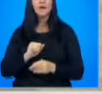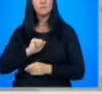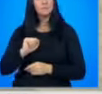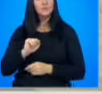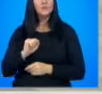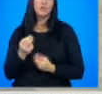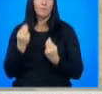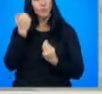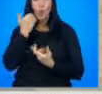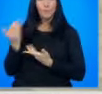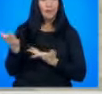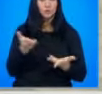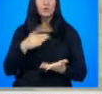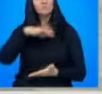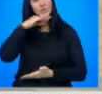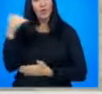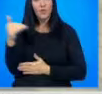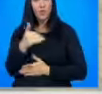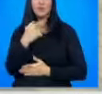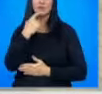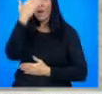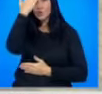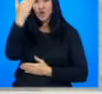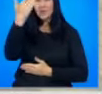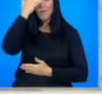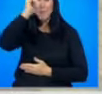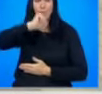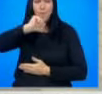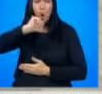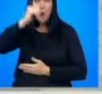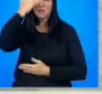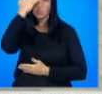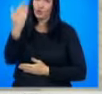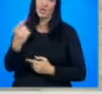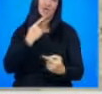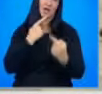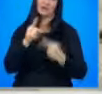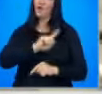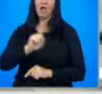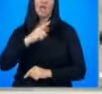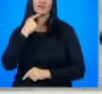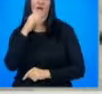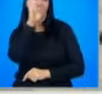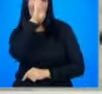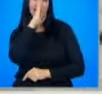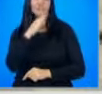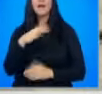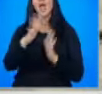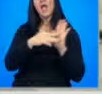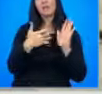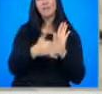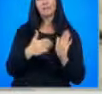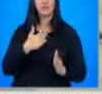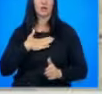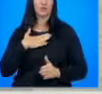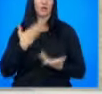са добре дошли, стигат да дойдат за честен, болезнен, но честен разговор, а не за лицемерие и за схемички,